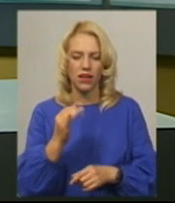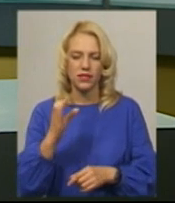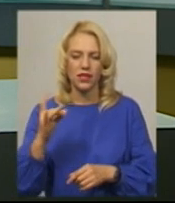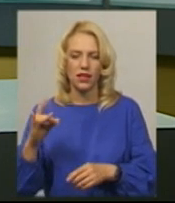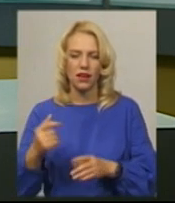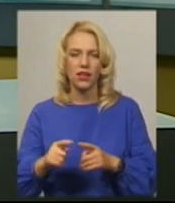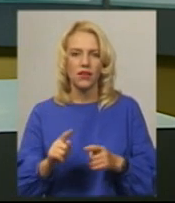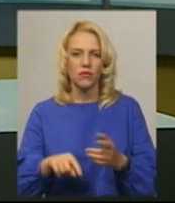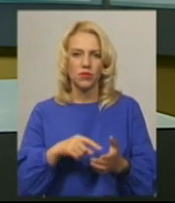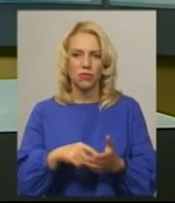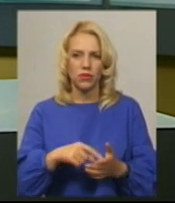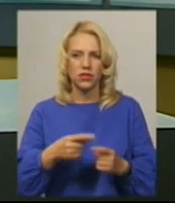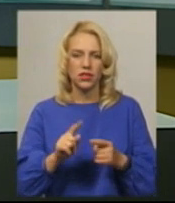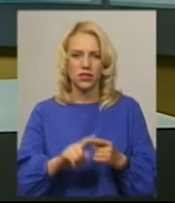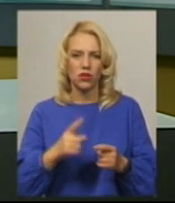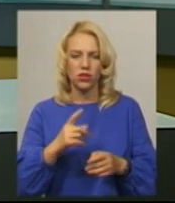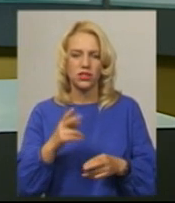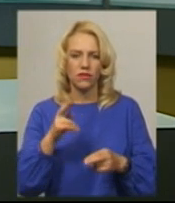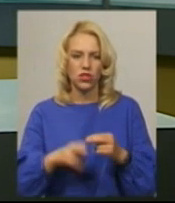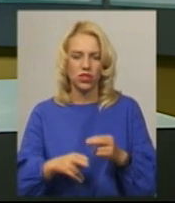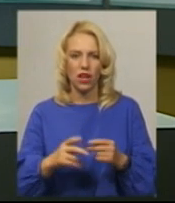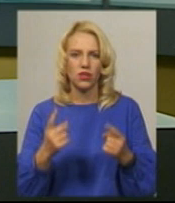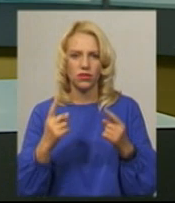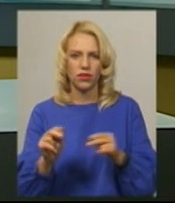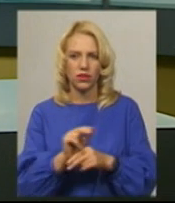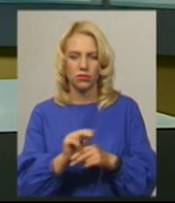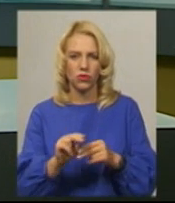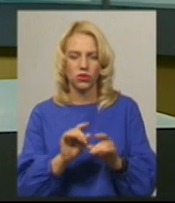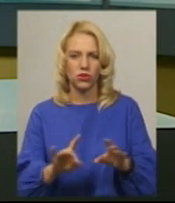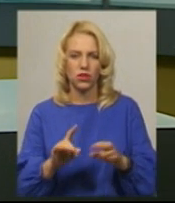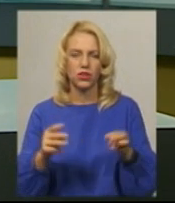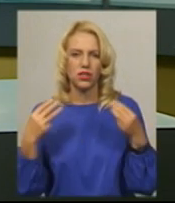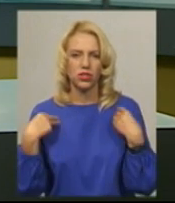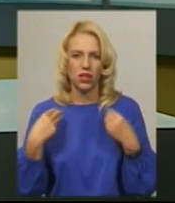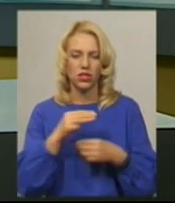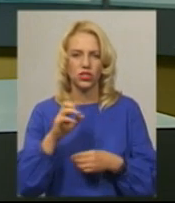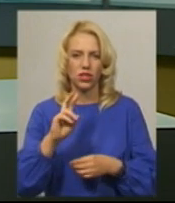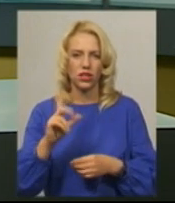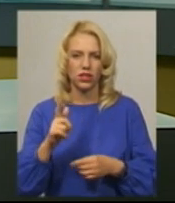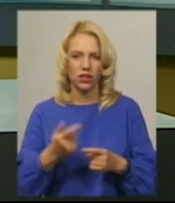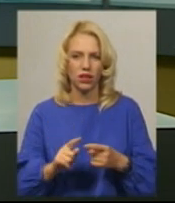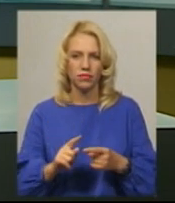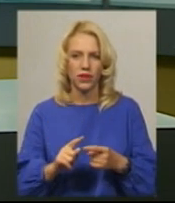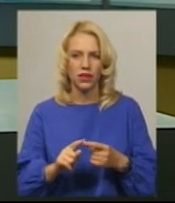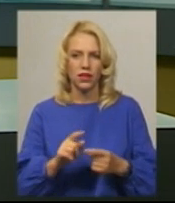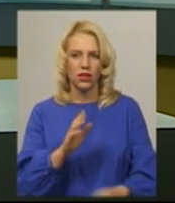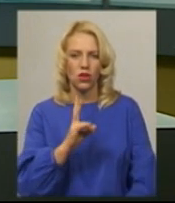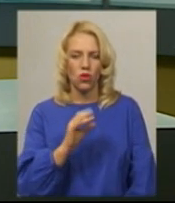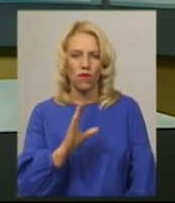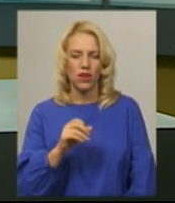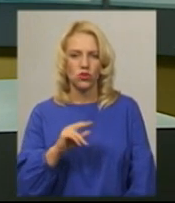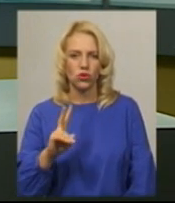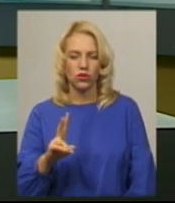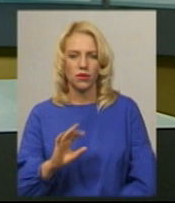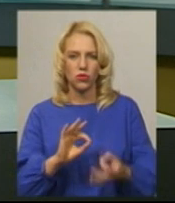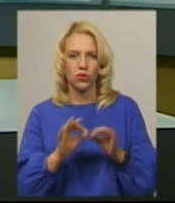завершальних сьогоднішніх об'єктів з поточного ремонту суцільним методом, каже начальник міського управління житлово-комунального господарства Василь Новачок.